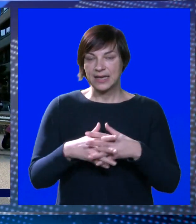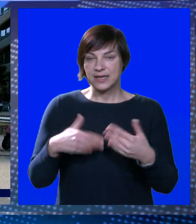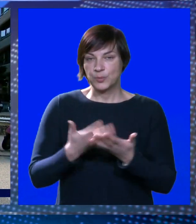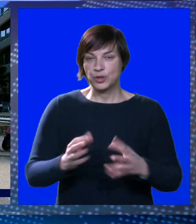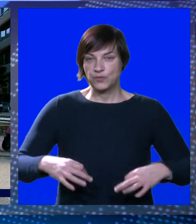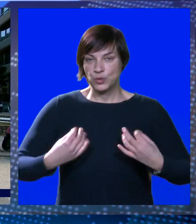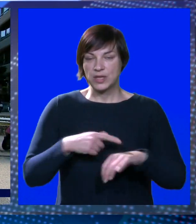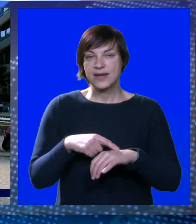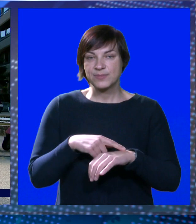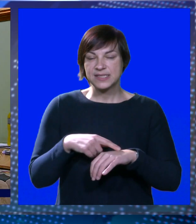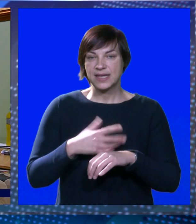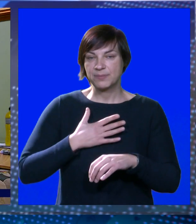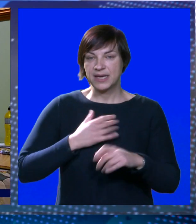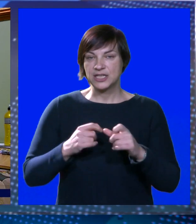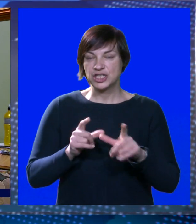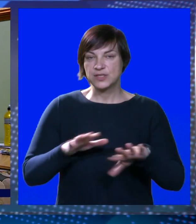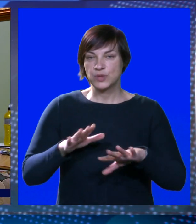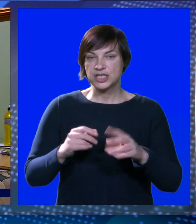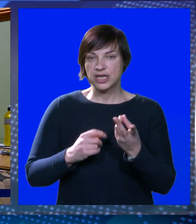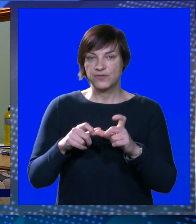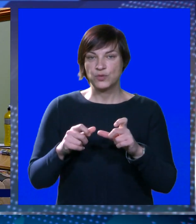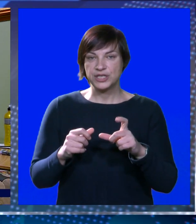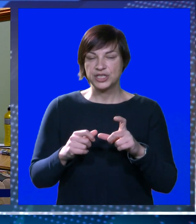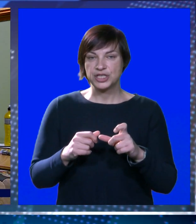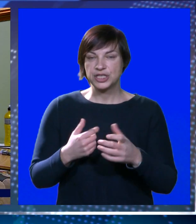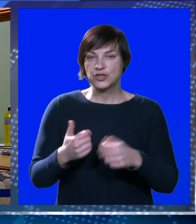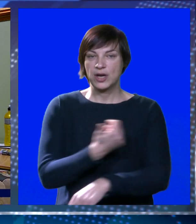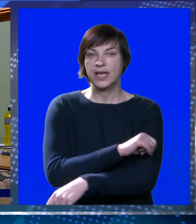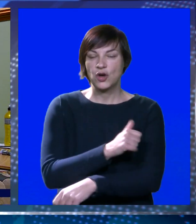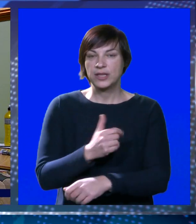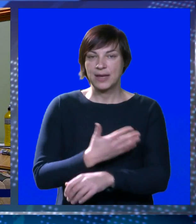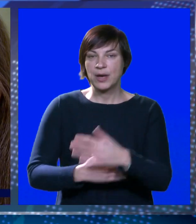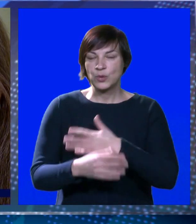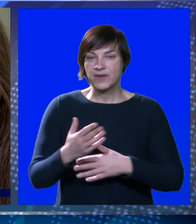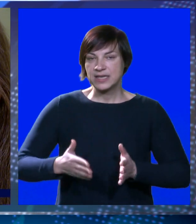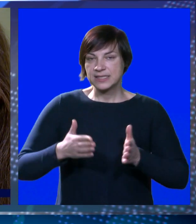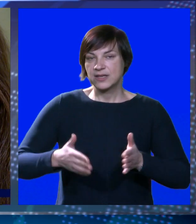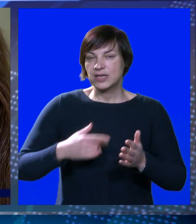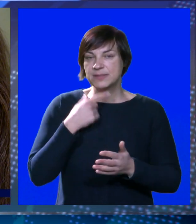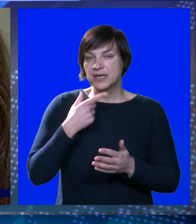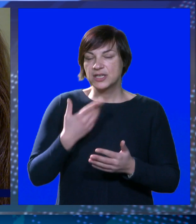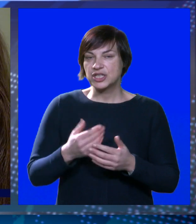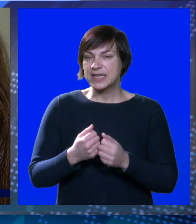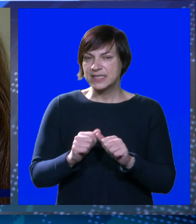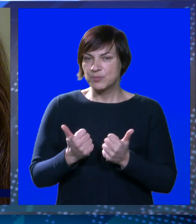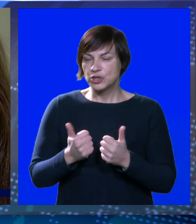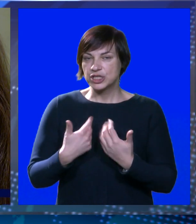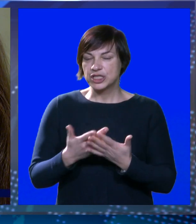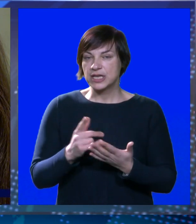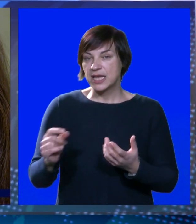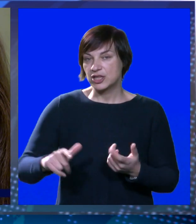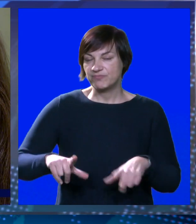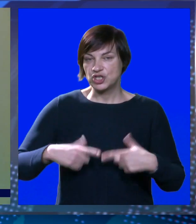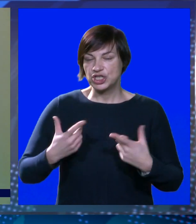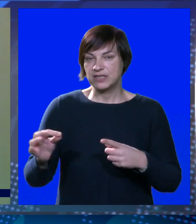pogotovo u jutarnim satima. Naša sugrađanka Marina Vučić koja je godinama u invalidskim kolicima kaže kako je zbog oštećenja doživjela i nestretan